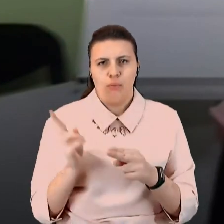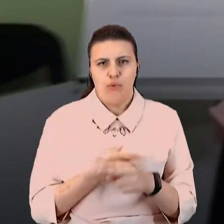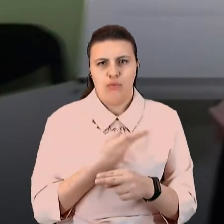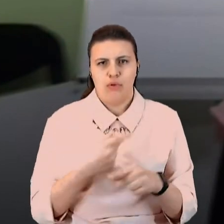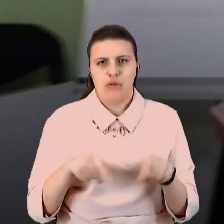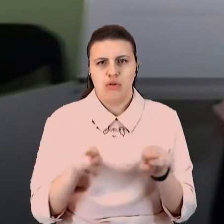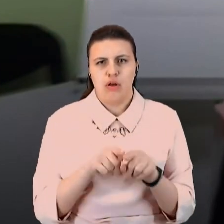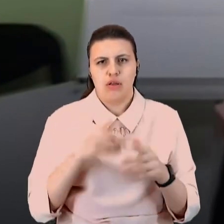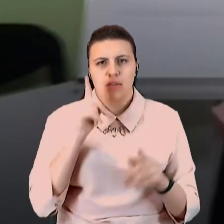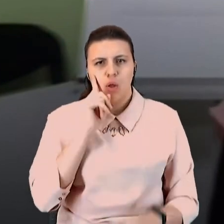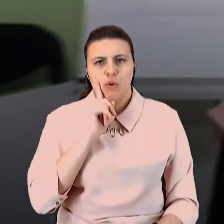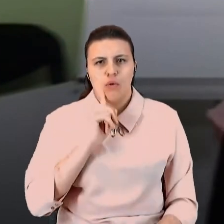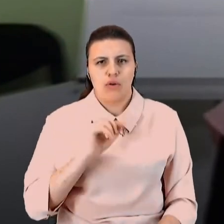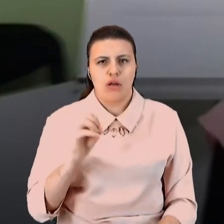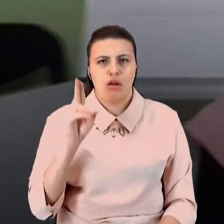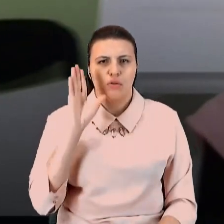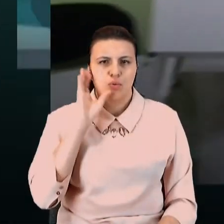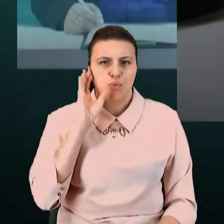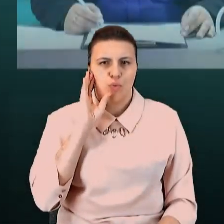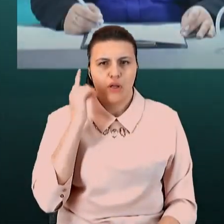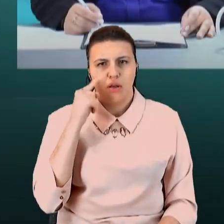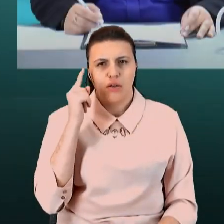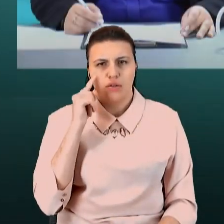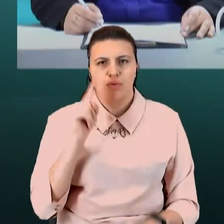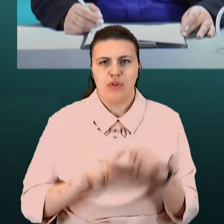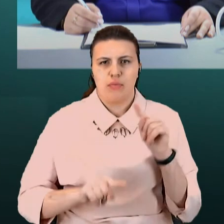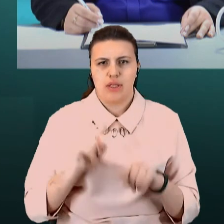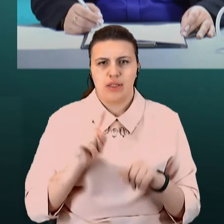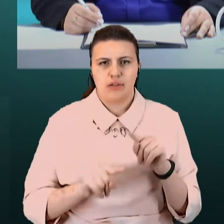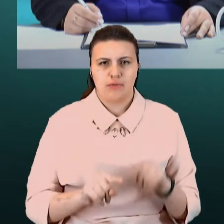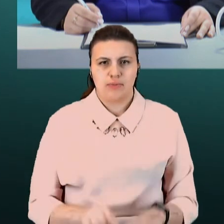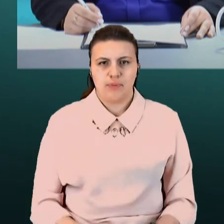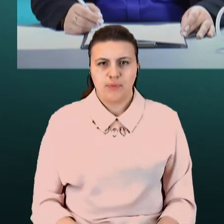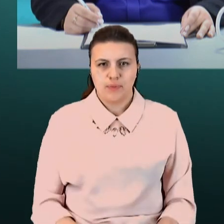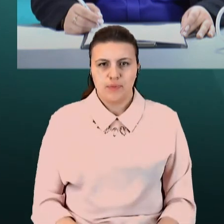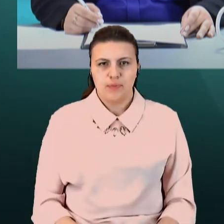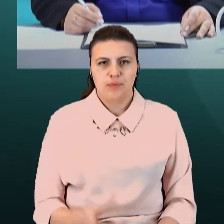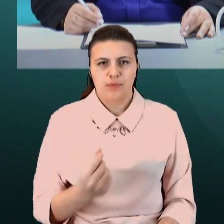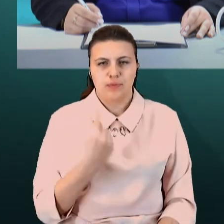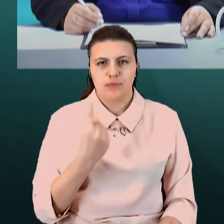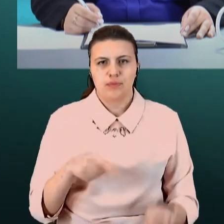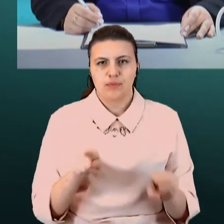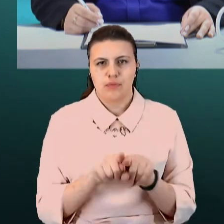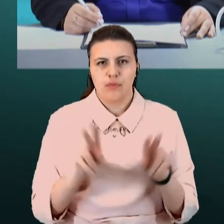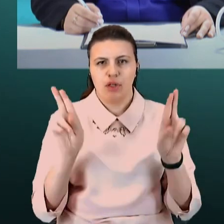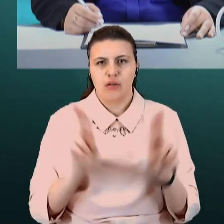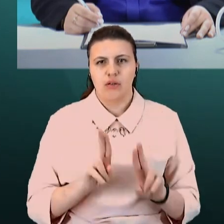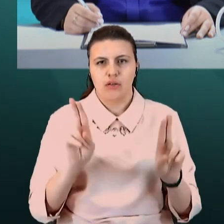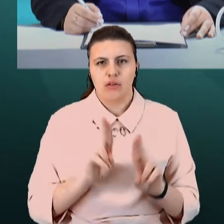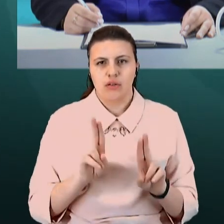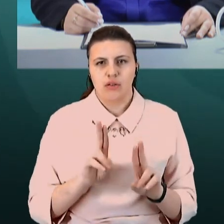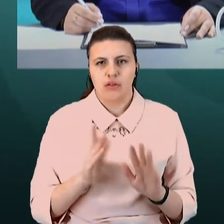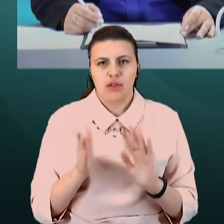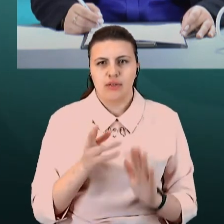задоволення, як слухання казок від батьків. Ну, ще от не таке, видам вам правило, воно десь смішне, і запам